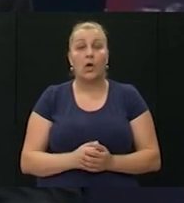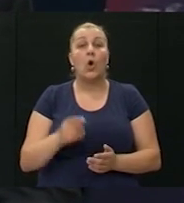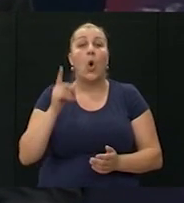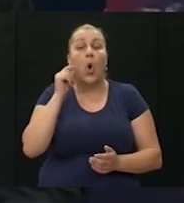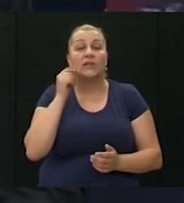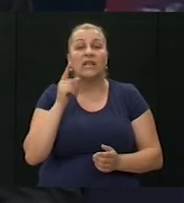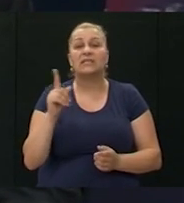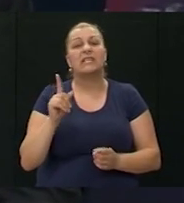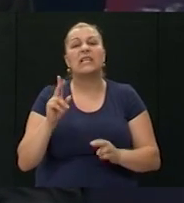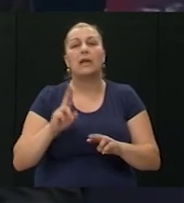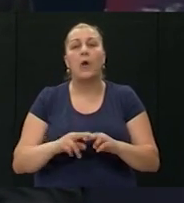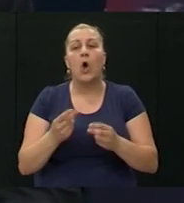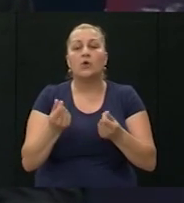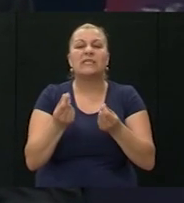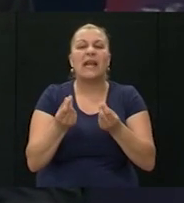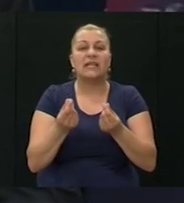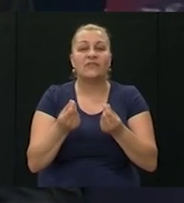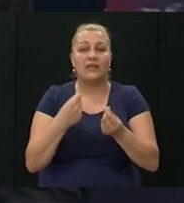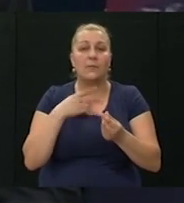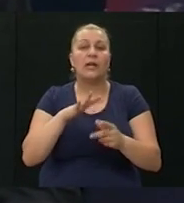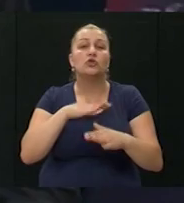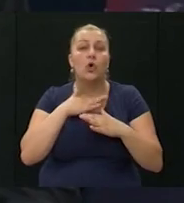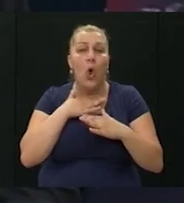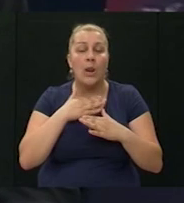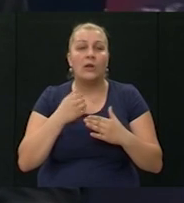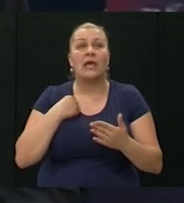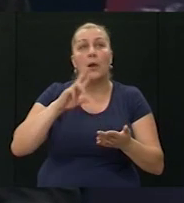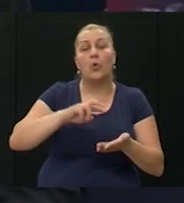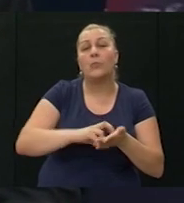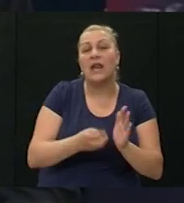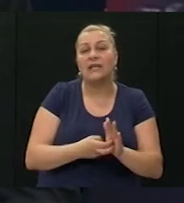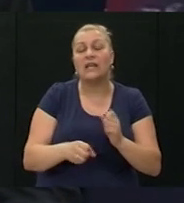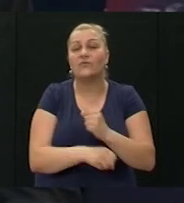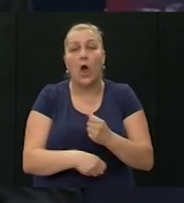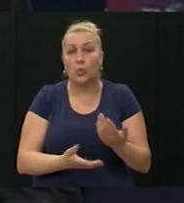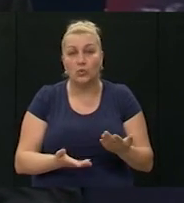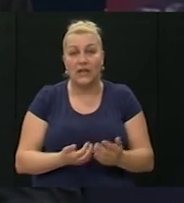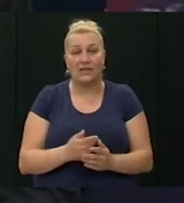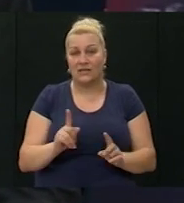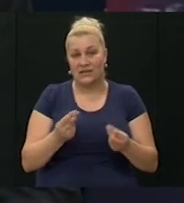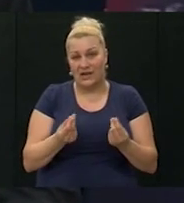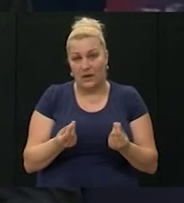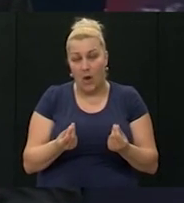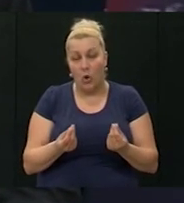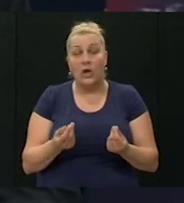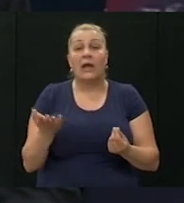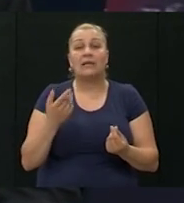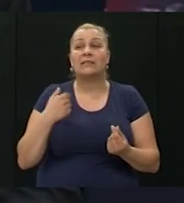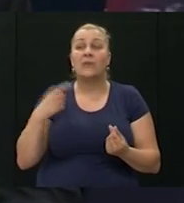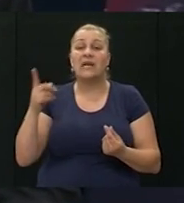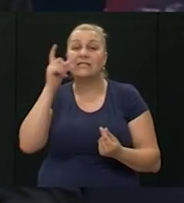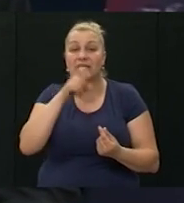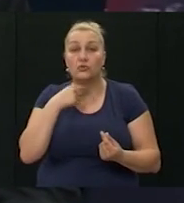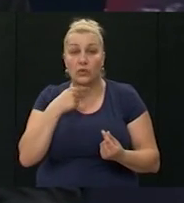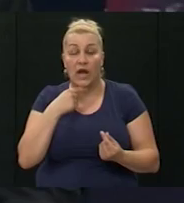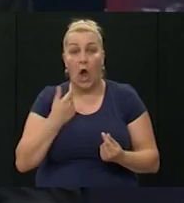pošto otac nije imao neka posebna sredstva da me školuje, da odmah planiram fakultet i tako dalje, on je, kad sam rekao